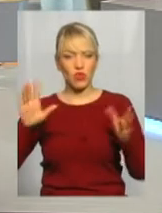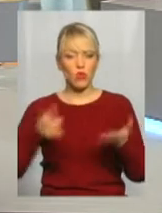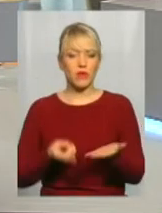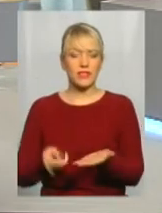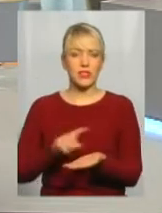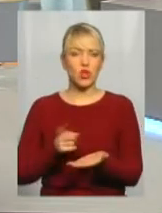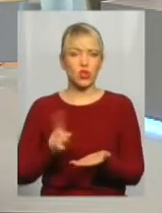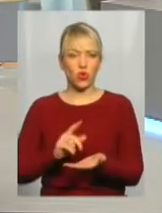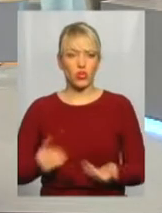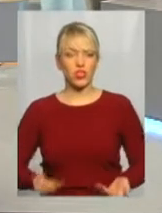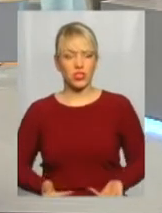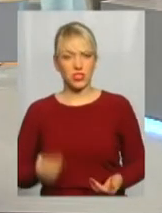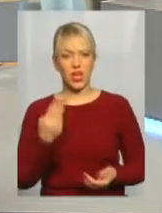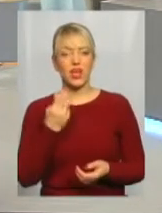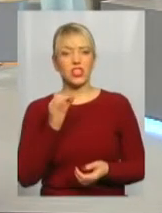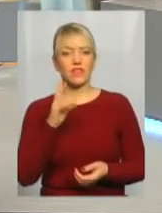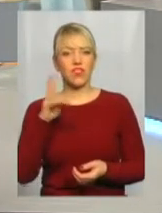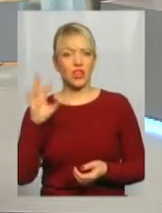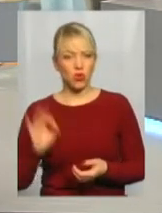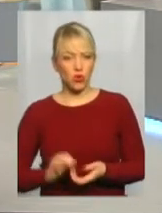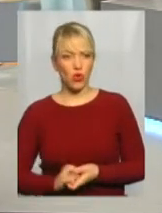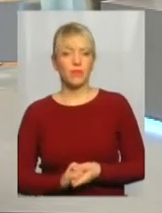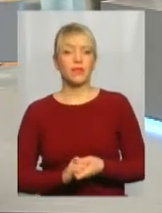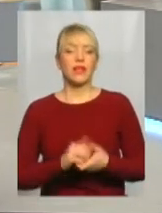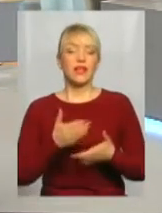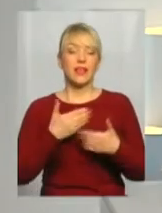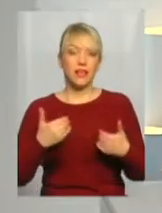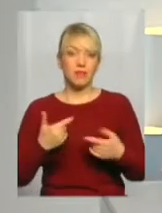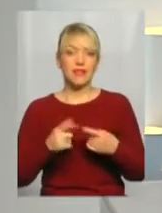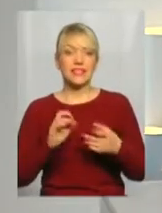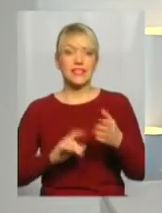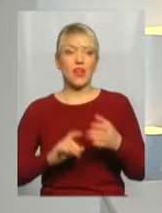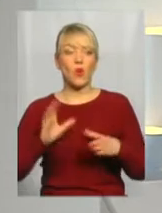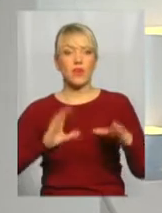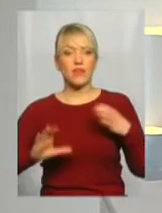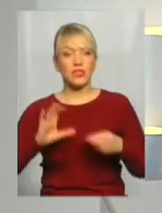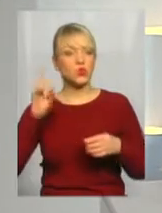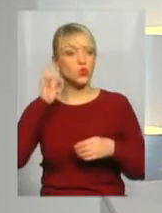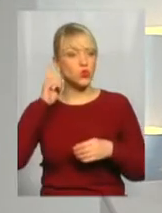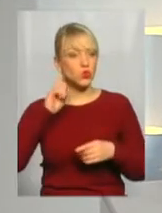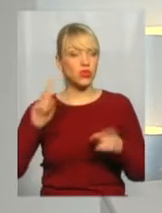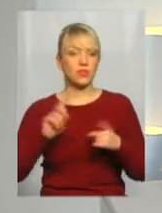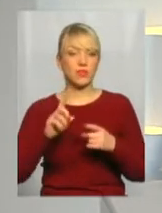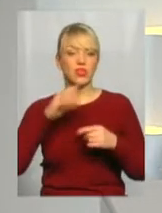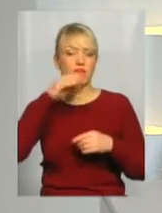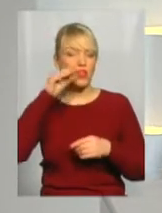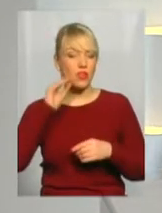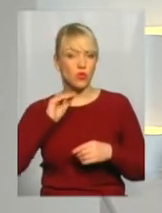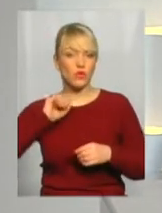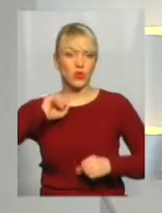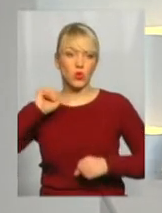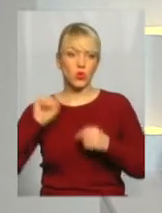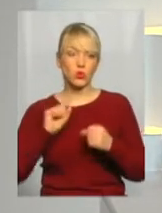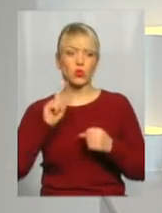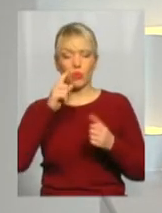Шевченка. І здебільшого всі ми ще зі школи, навіть в університетах, чули про тих шевченкових друзів, які викупали його